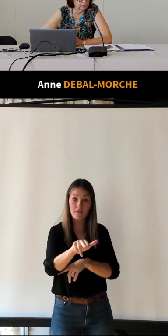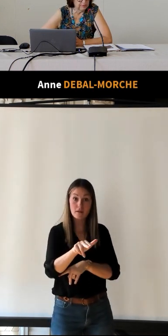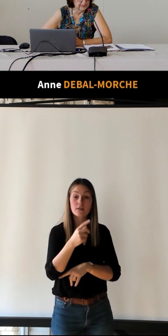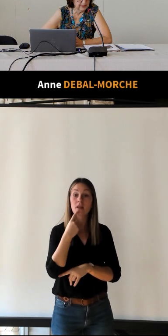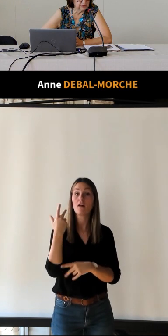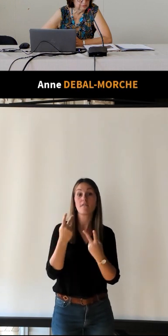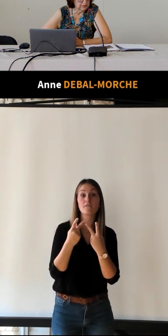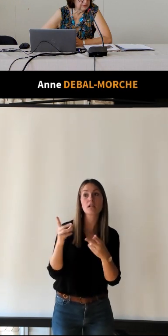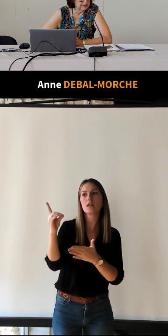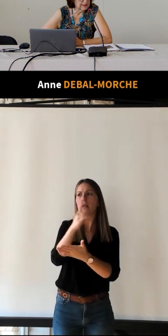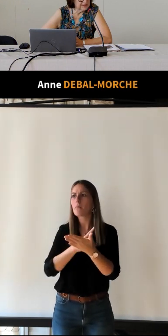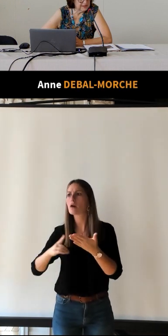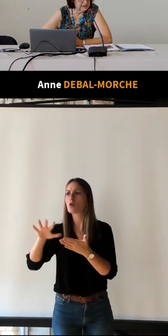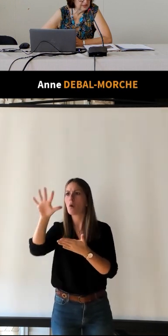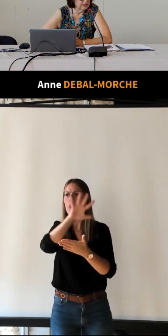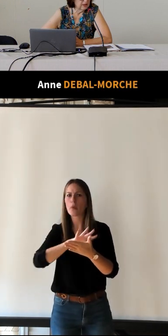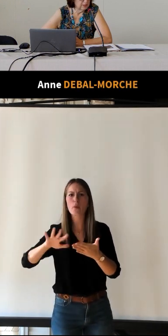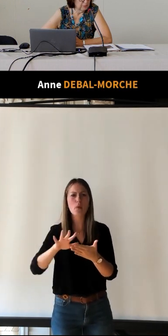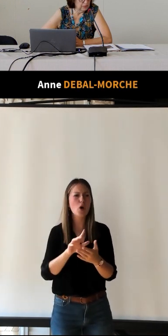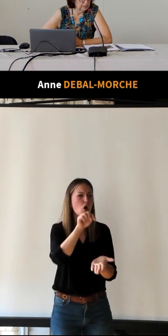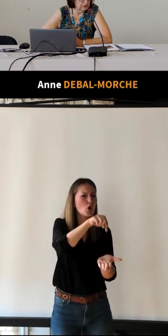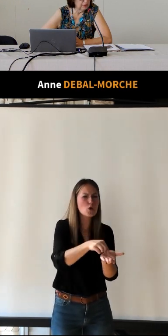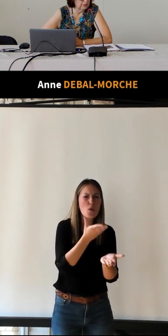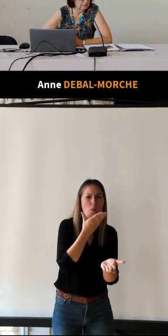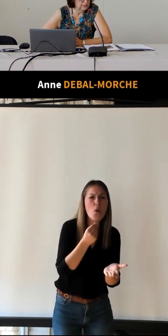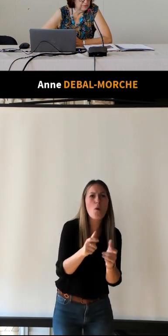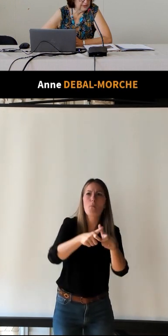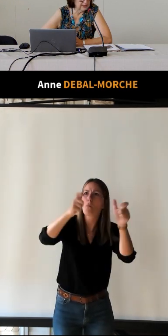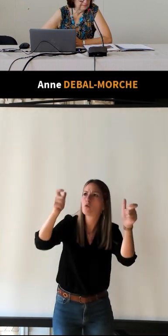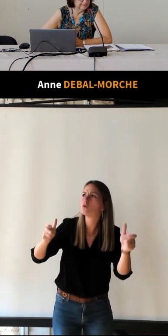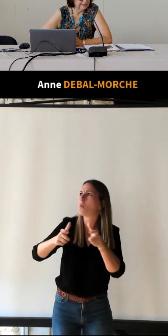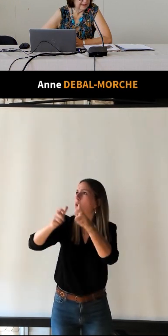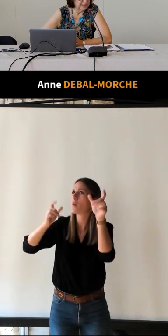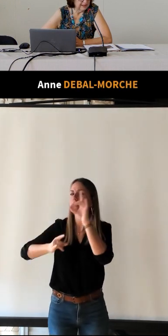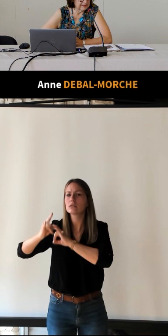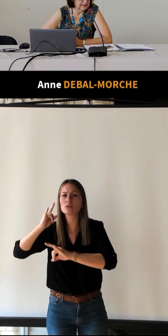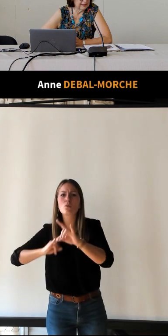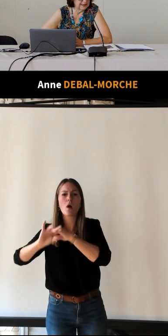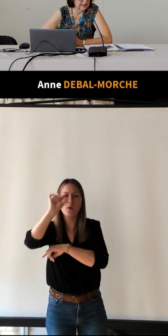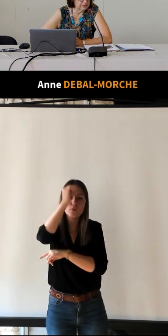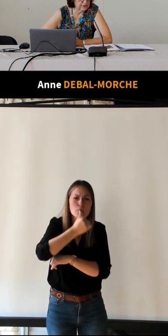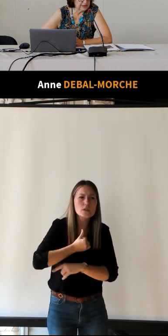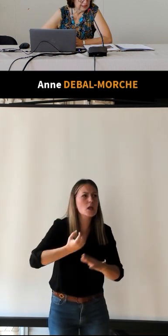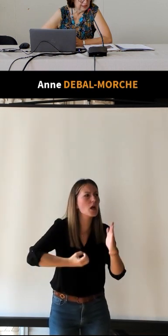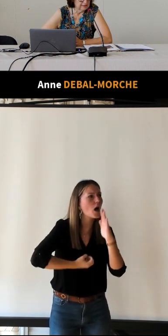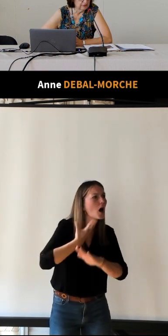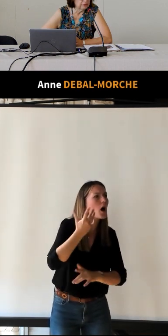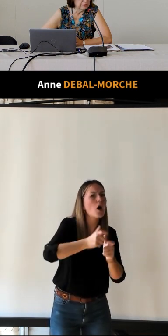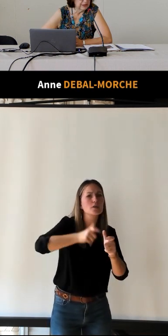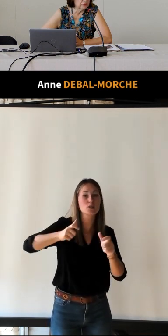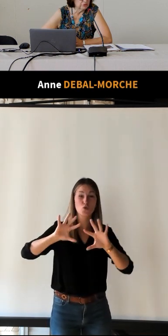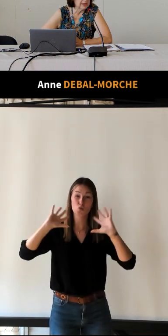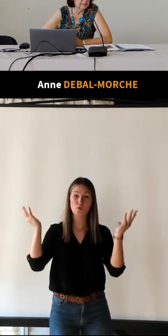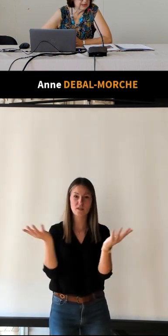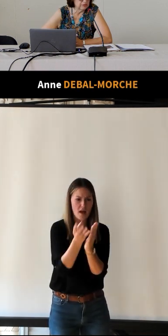de notre beau département, sites, monuments, musées, arts, industries. Donc,